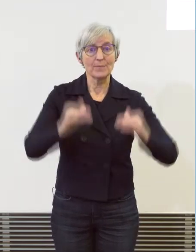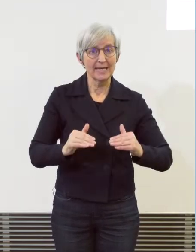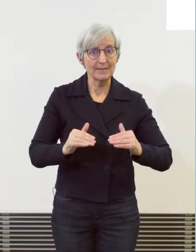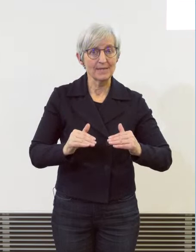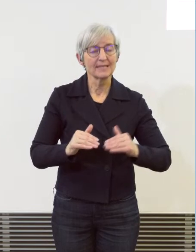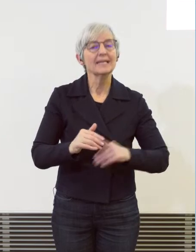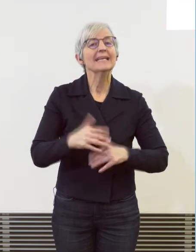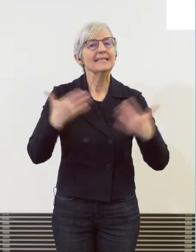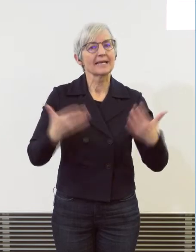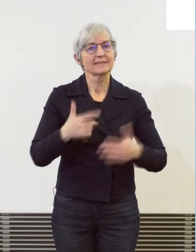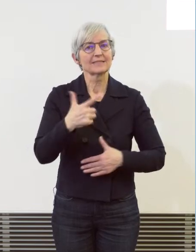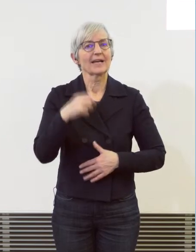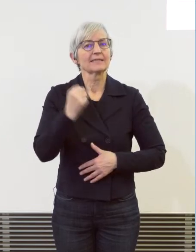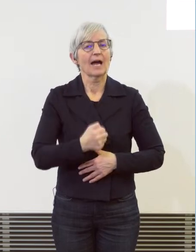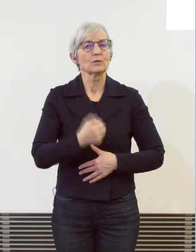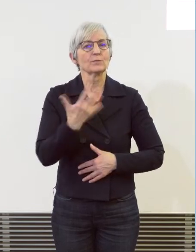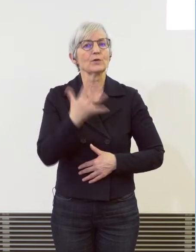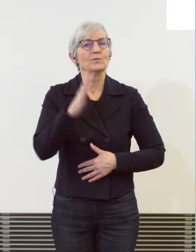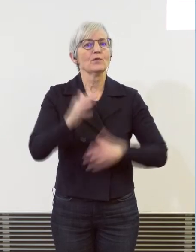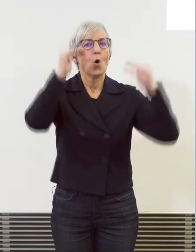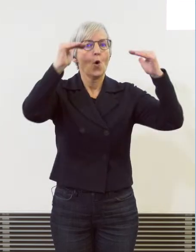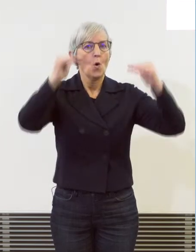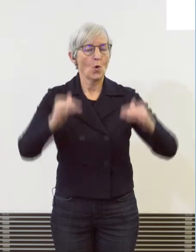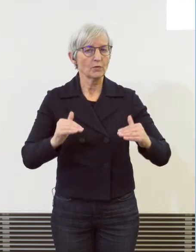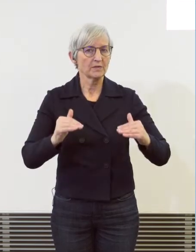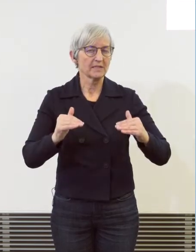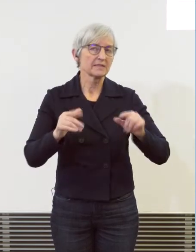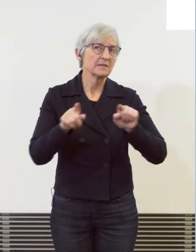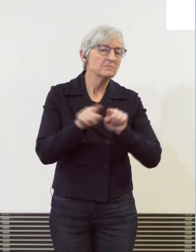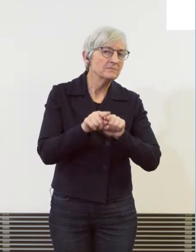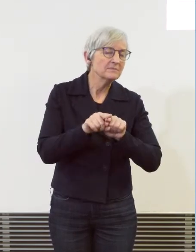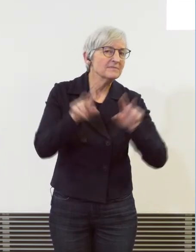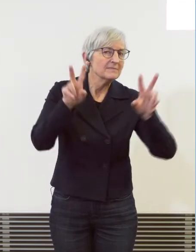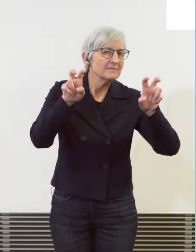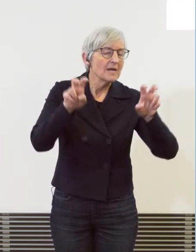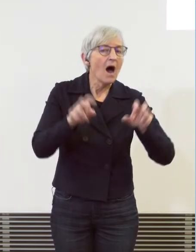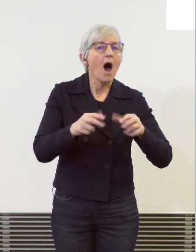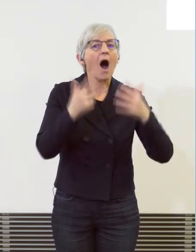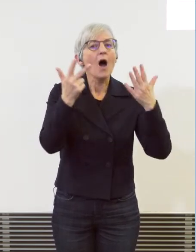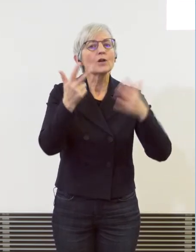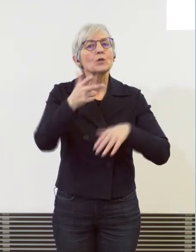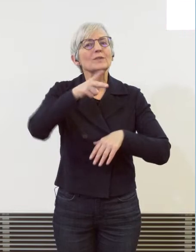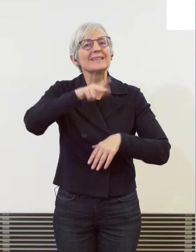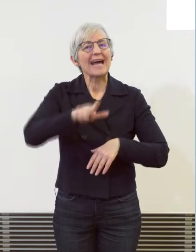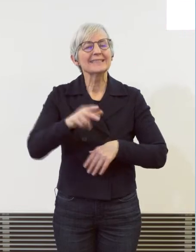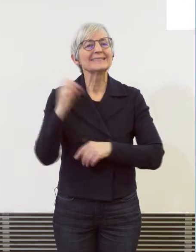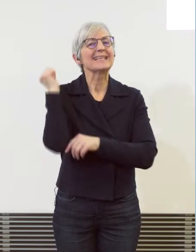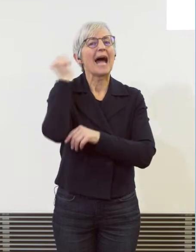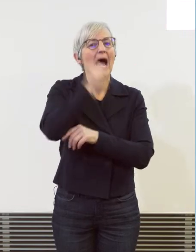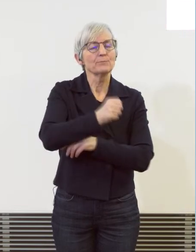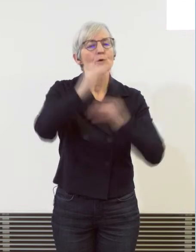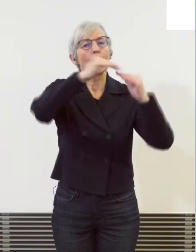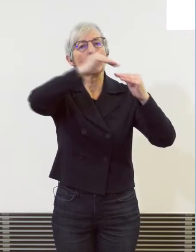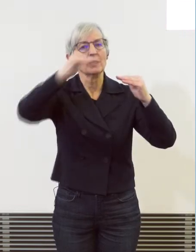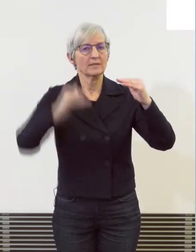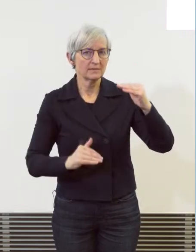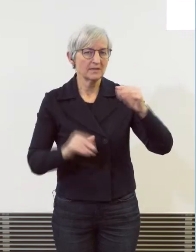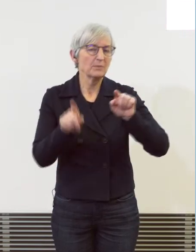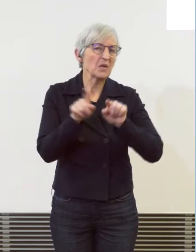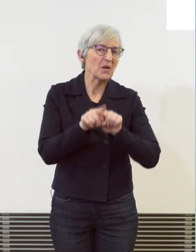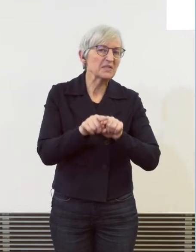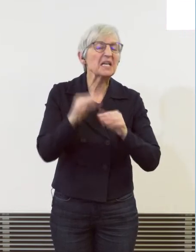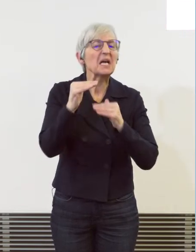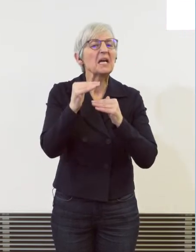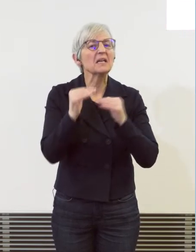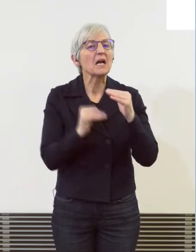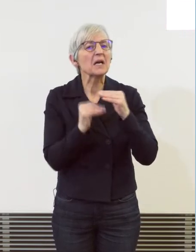vermindert, was einem leichten Rückgang von 38 Einbrüchen also von knapp 2 Prozent entspricht. Da sind